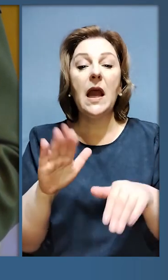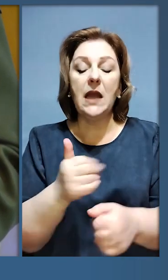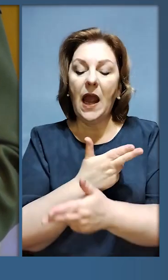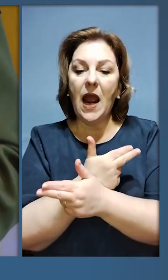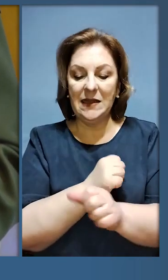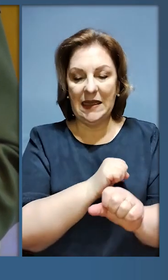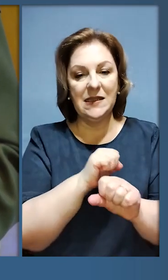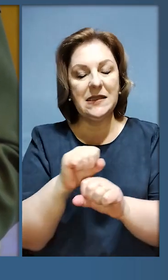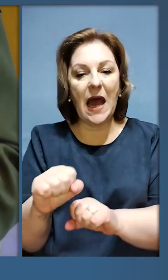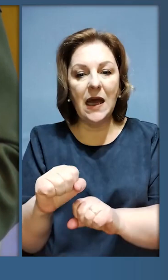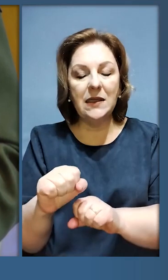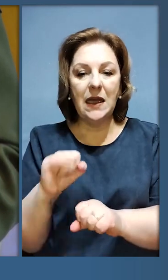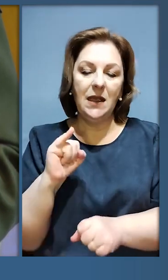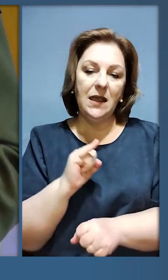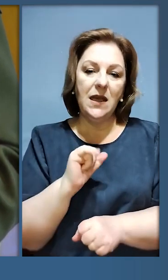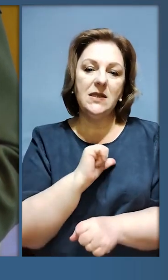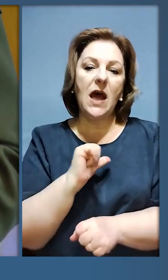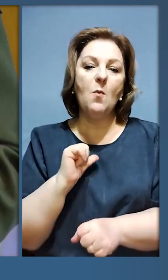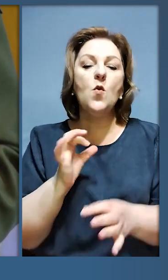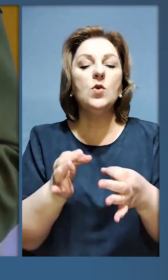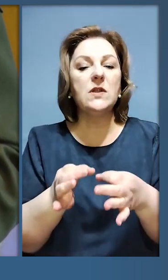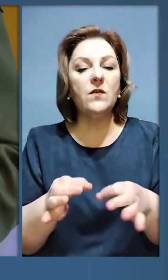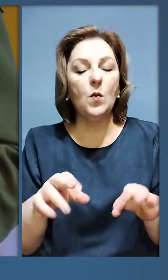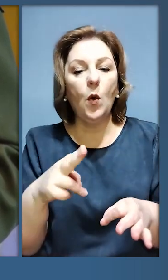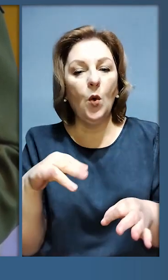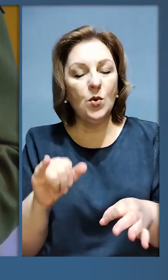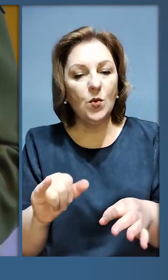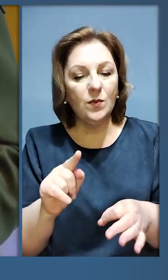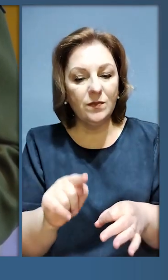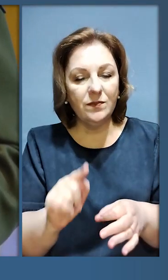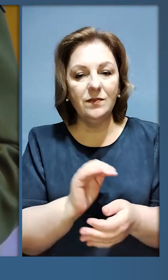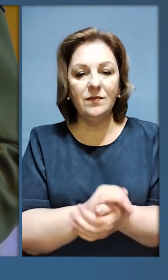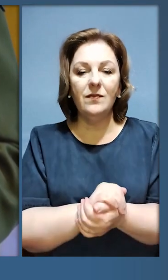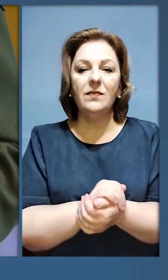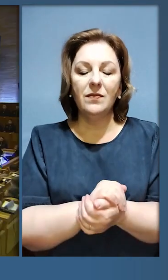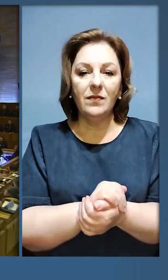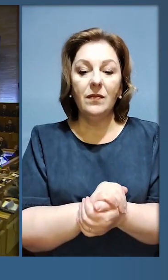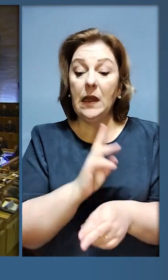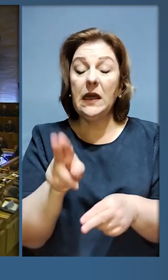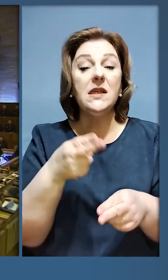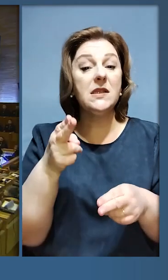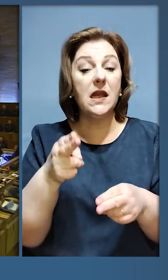націю. Нехай він захистить і саму свободу.